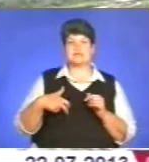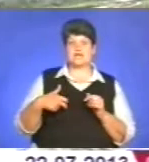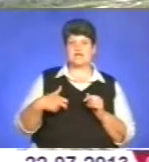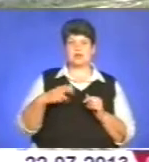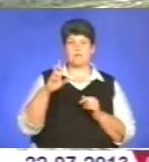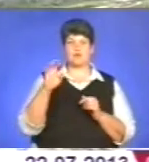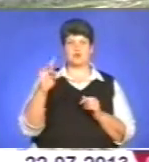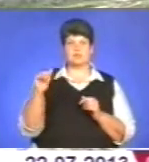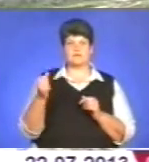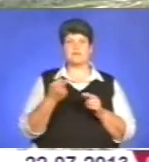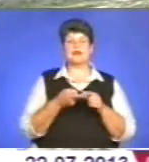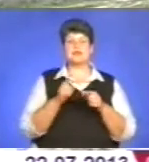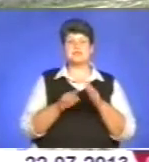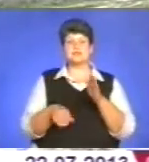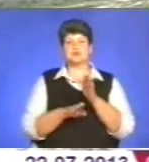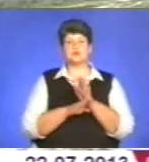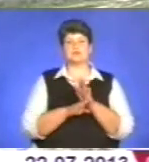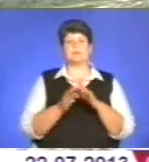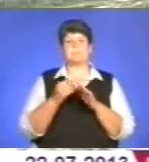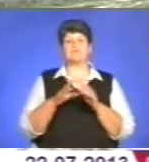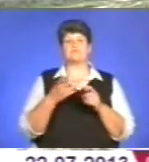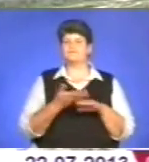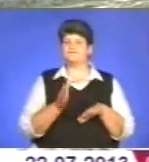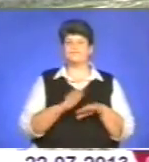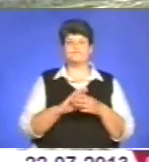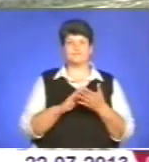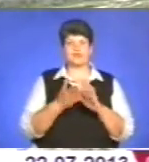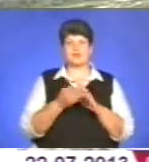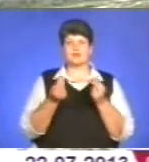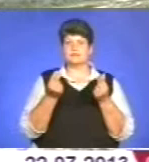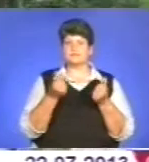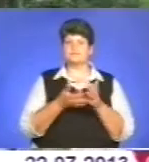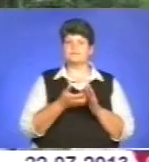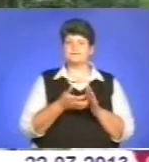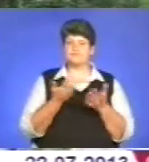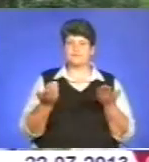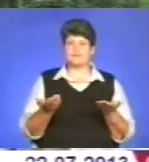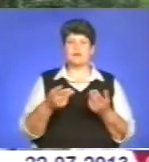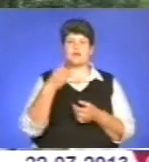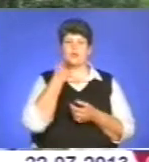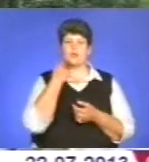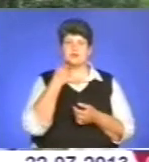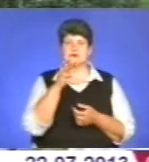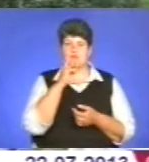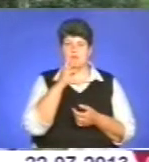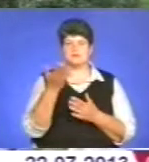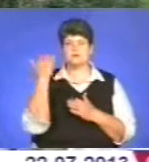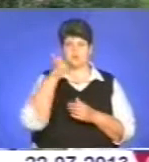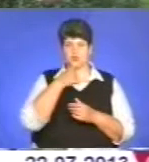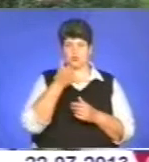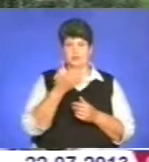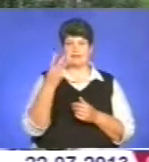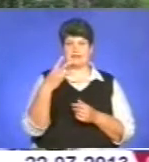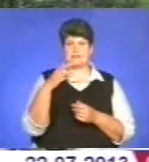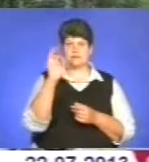Проте ці структурні підрозділи у важкому стані. Фінансування не вистачає. Заборгована заробітна плата. За минулий рік 30